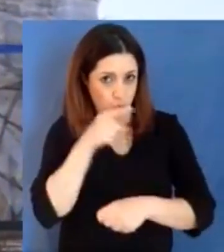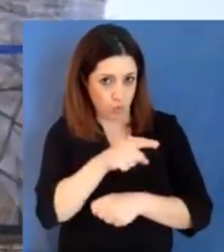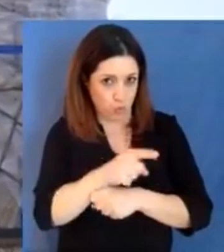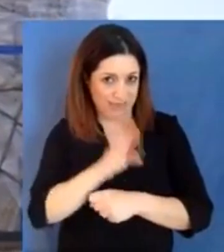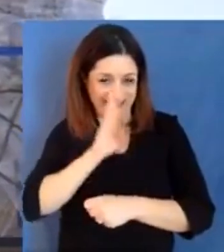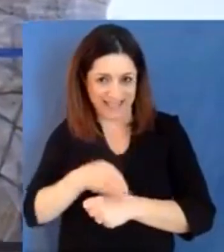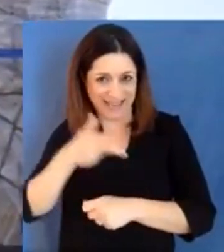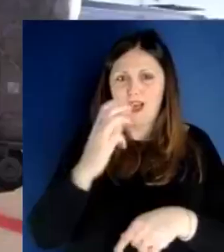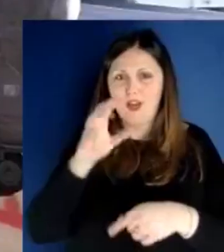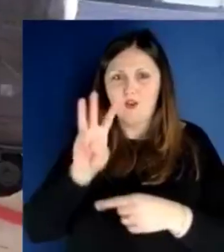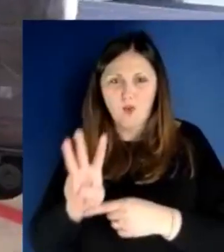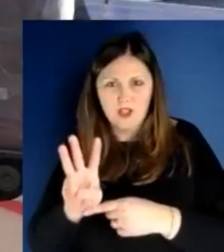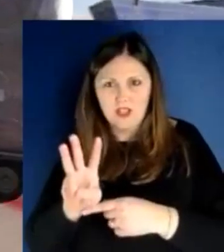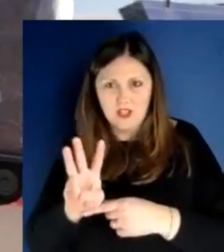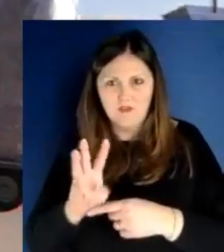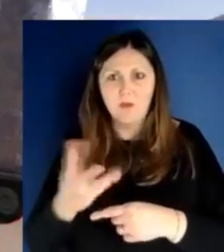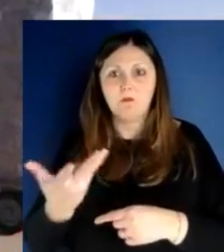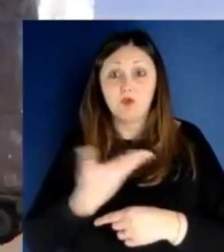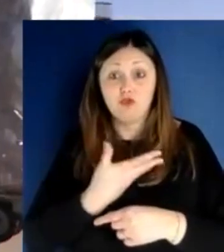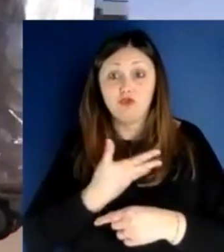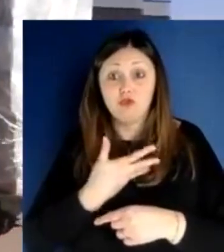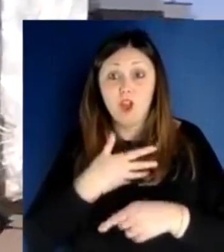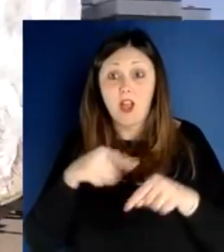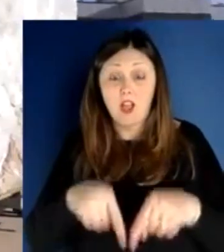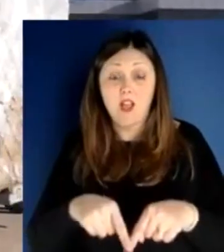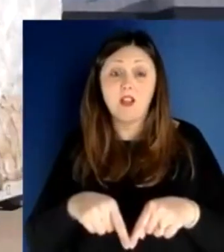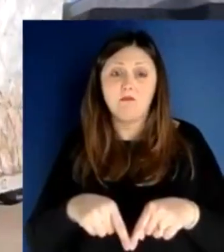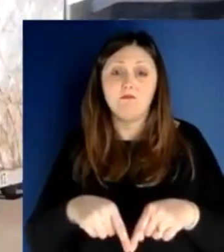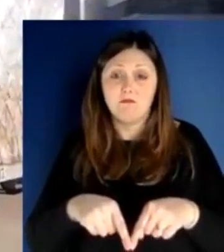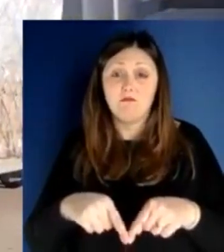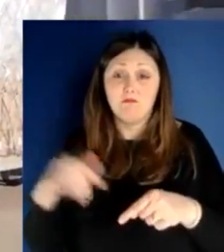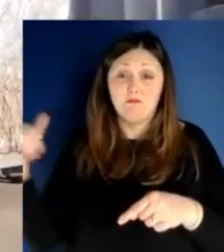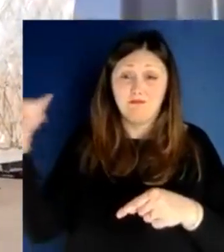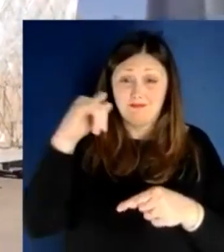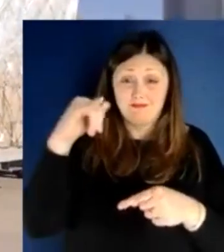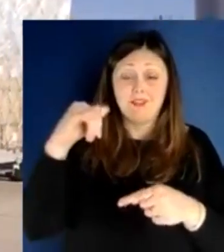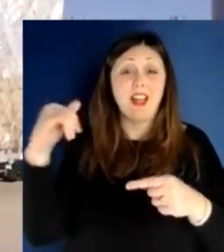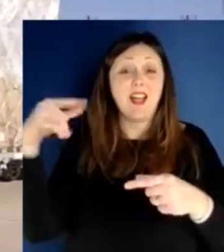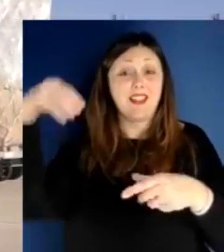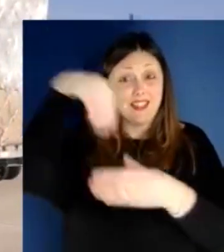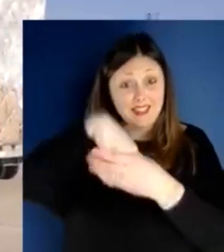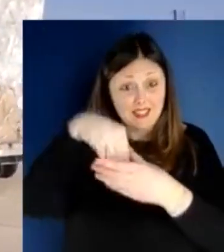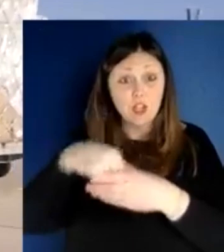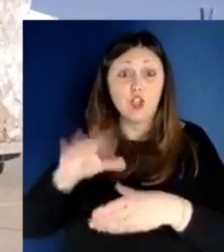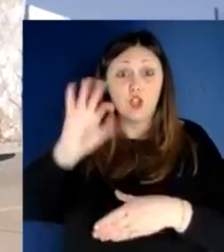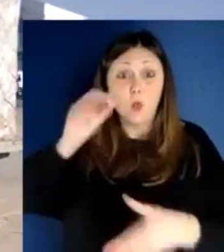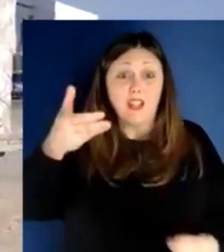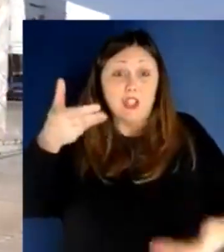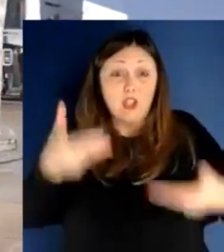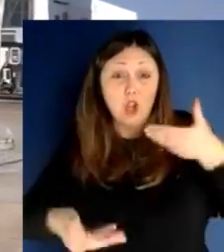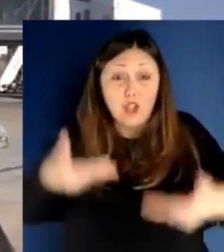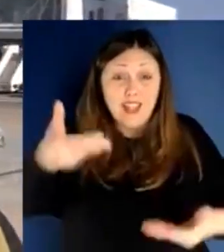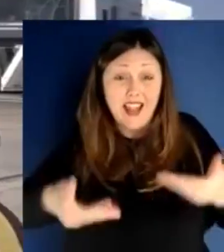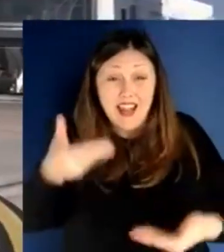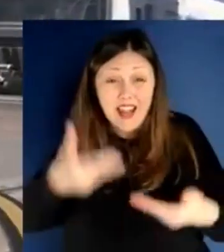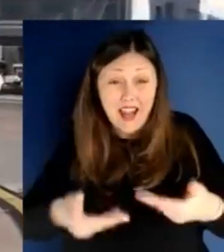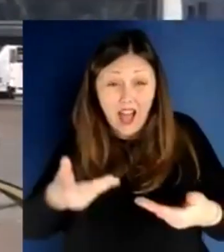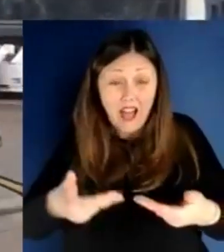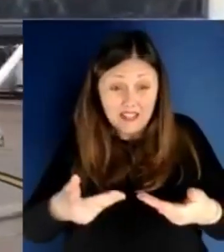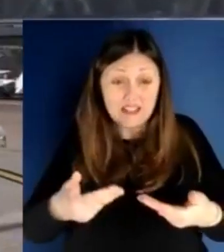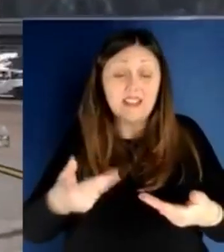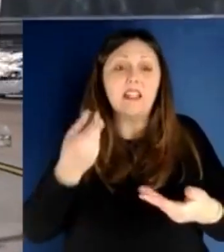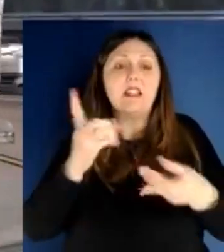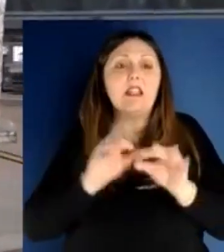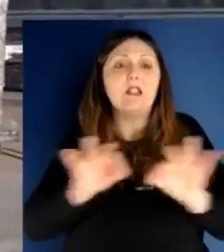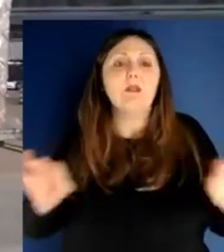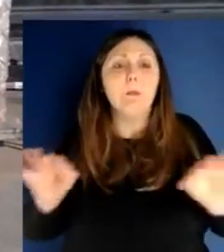compagnia del Prefetto, i dispositivi che serviranno e servono per la sanità pugliese, siamo ancora in compagnia